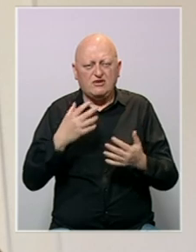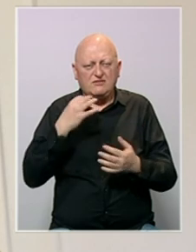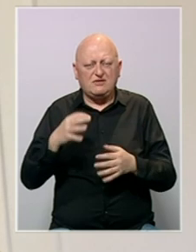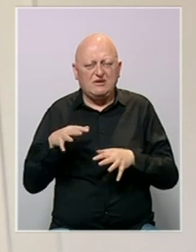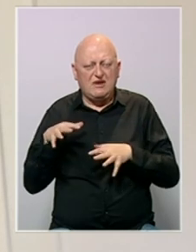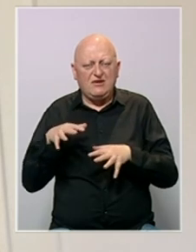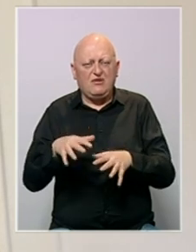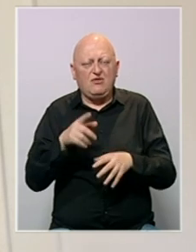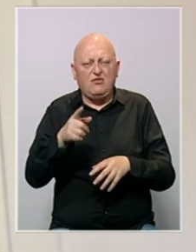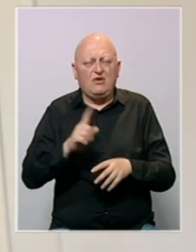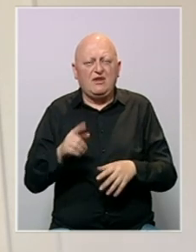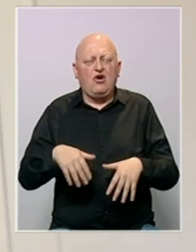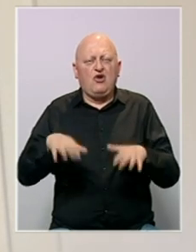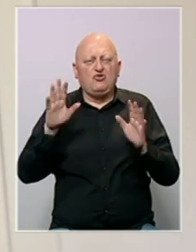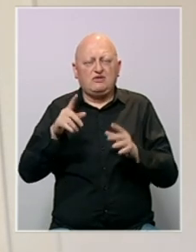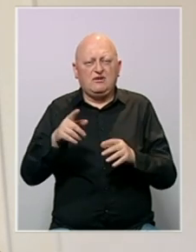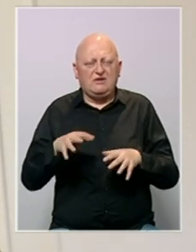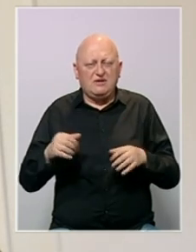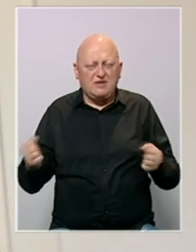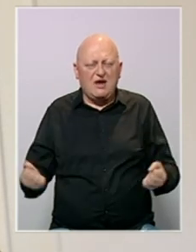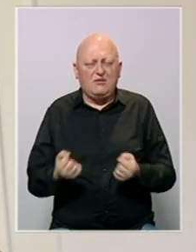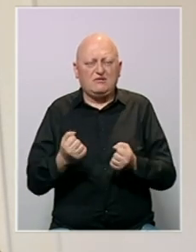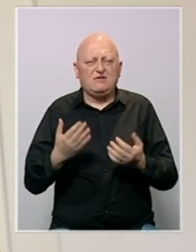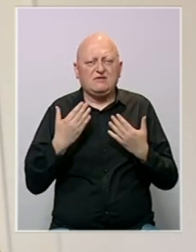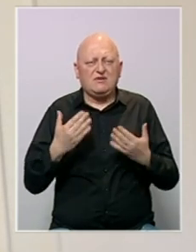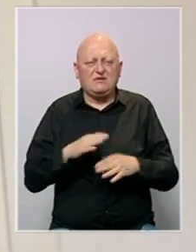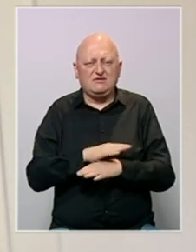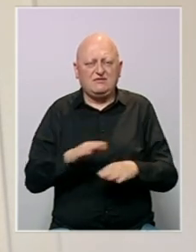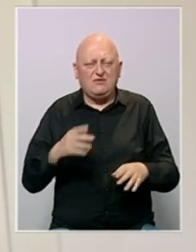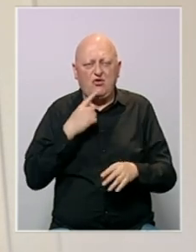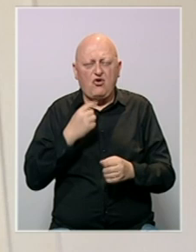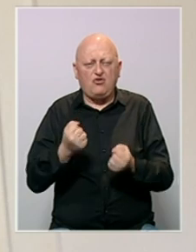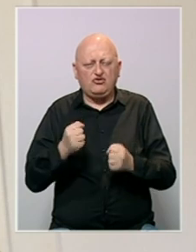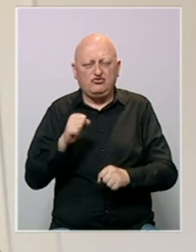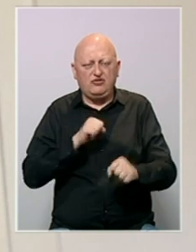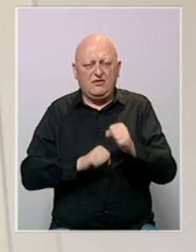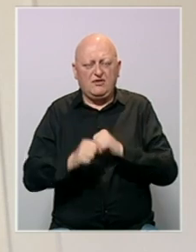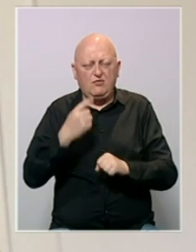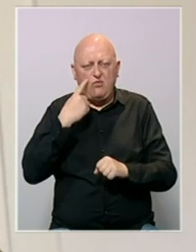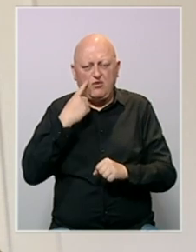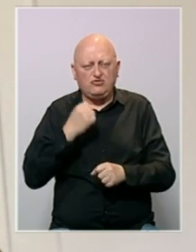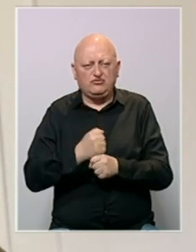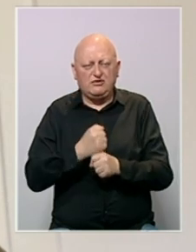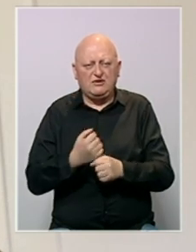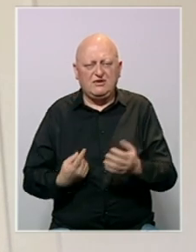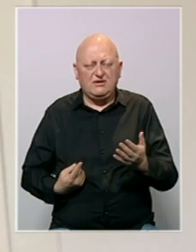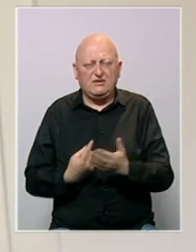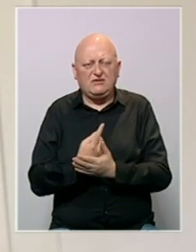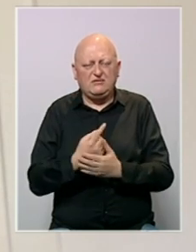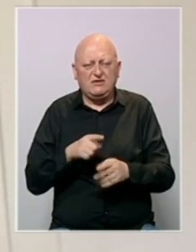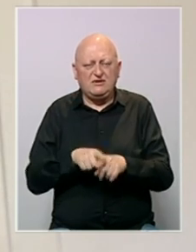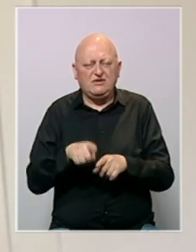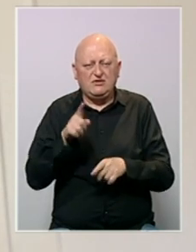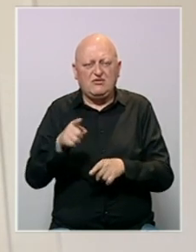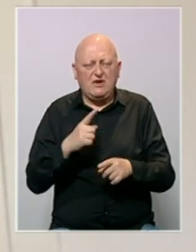dana invazije, ali oni ne odustaju od tih napora. Zahvalan sam svakome ko drži odbranu i pokušava da postigne rezultate slične